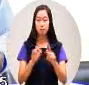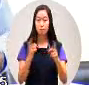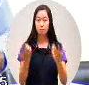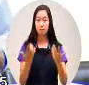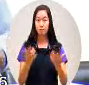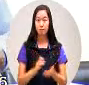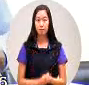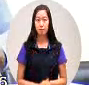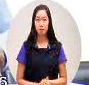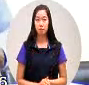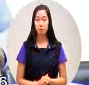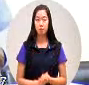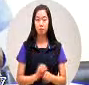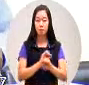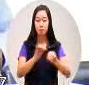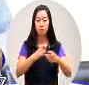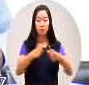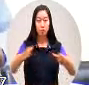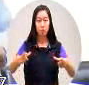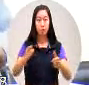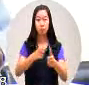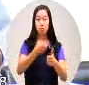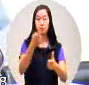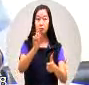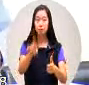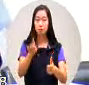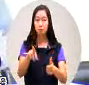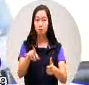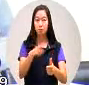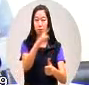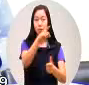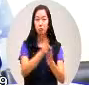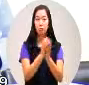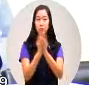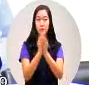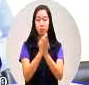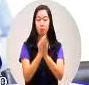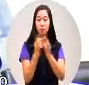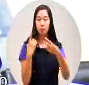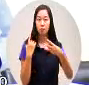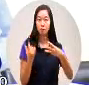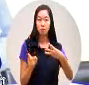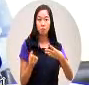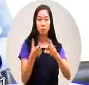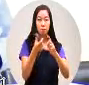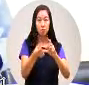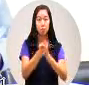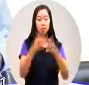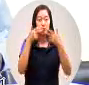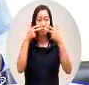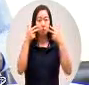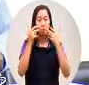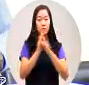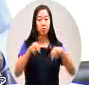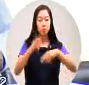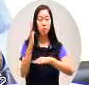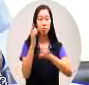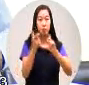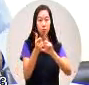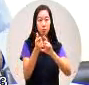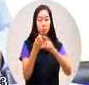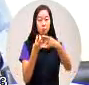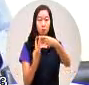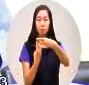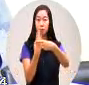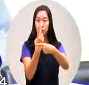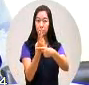大概面积最大的就是我们桃园区的原住民行政区大概有三分之一